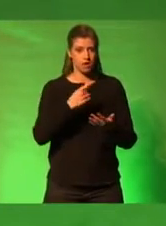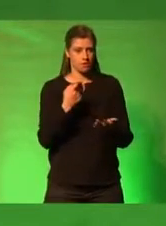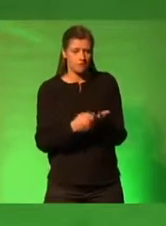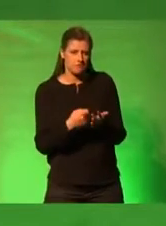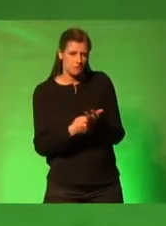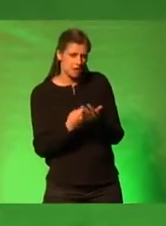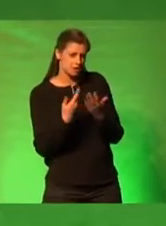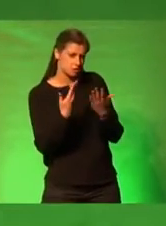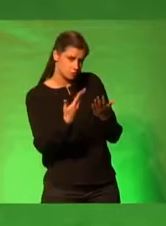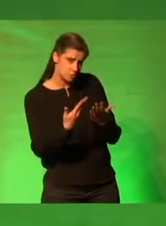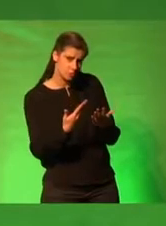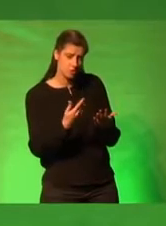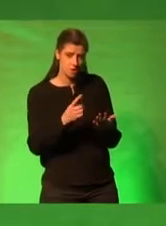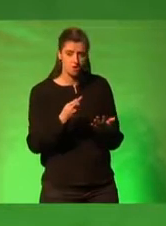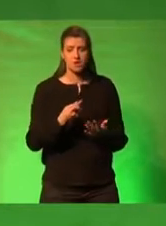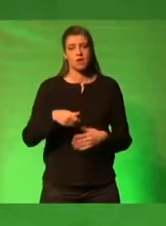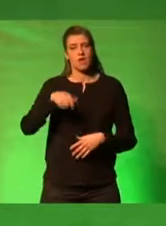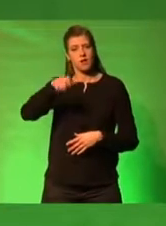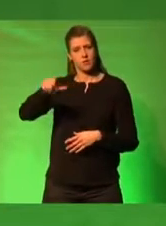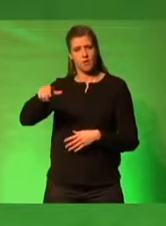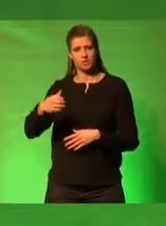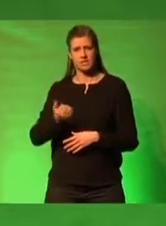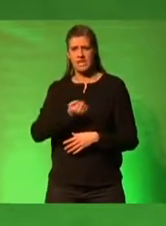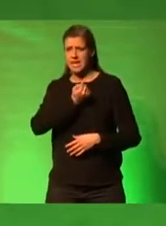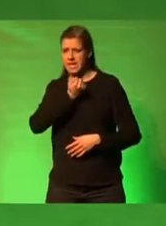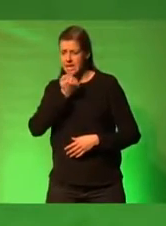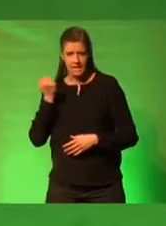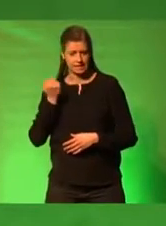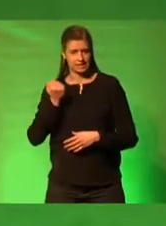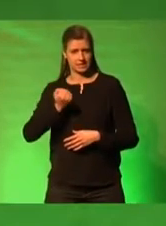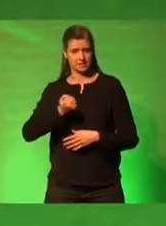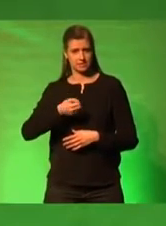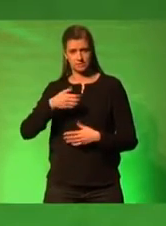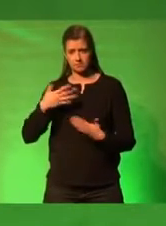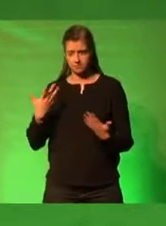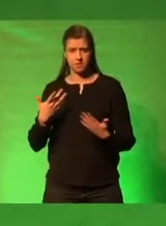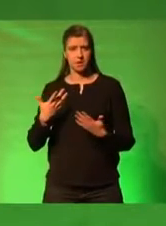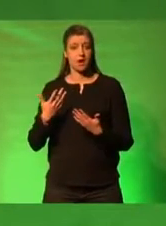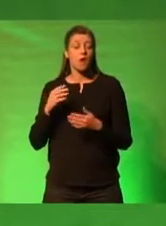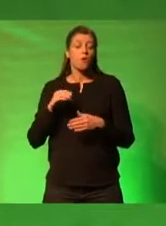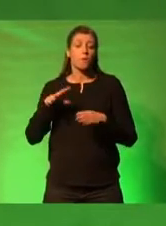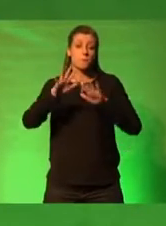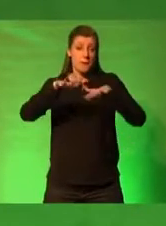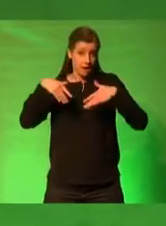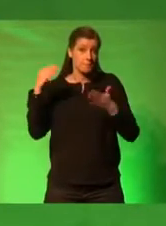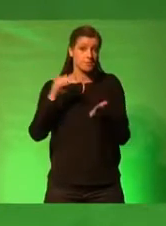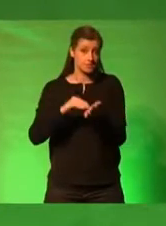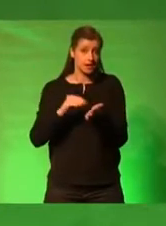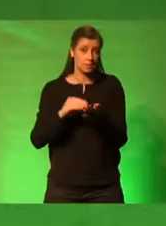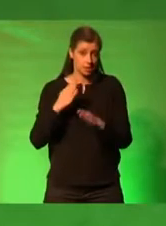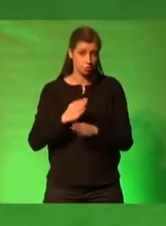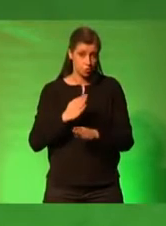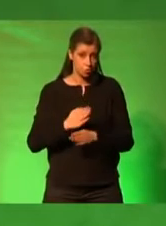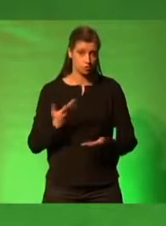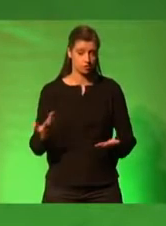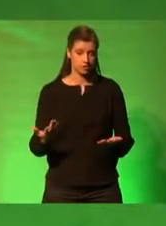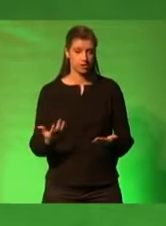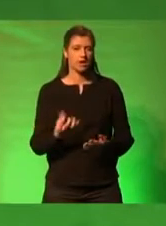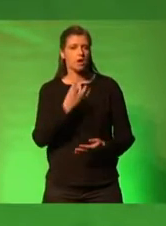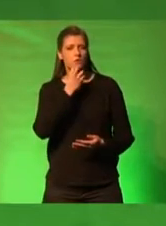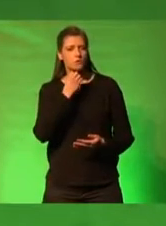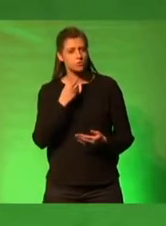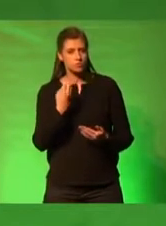und rechte Parolen und Menschenfeindlichkeit in unsere Parlamente einziehen, möchte ich über Freiheit,